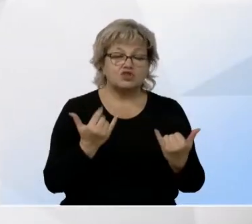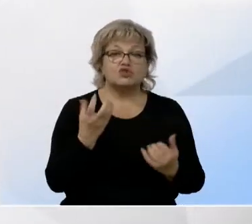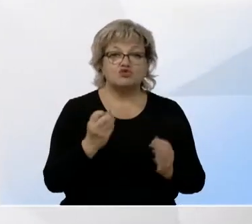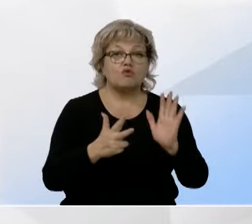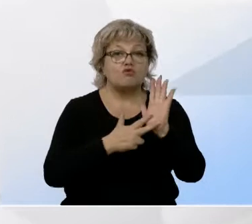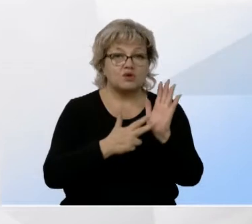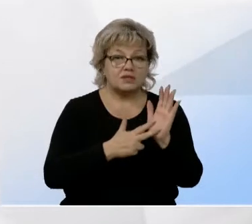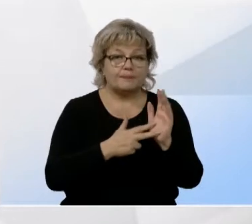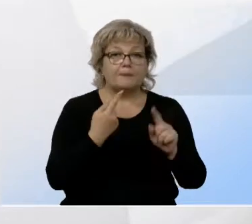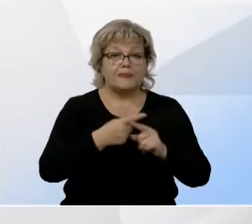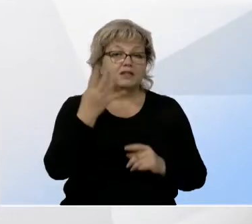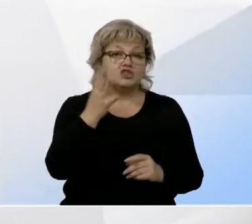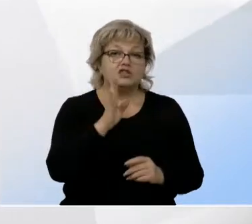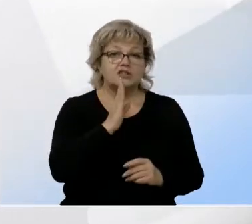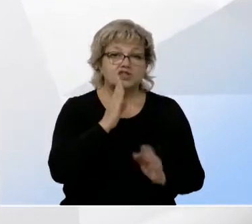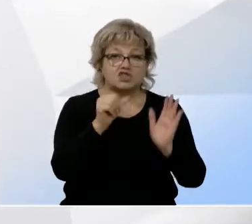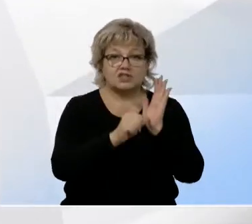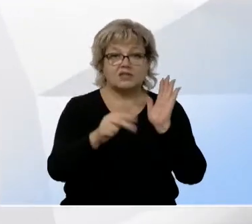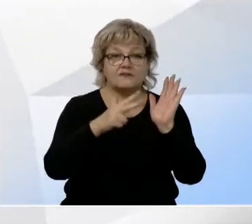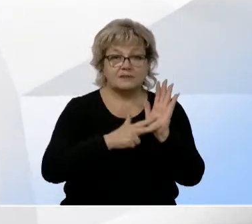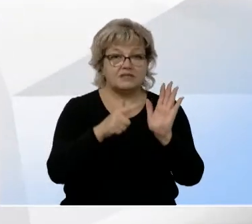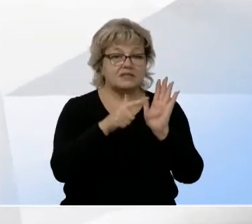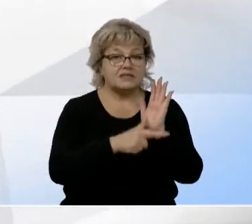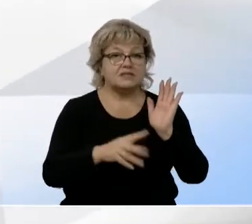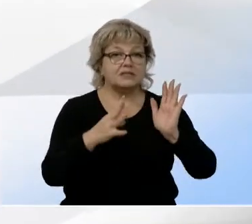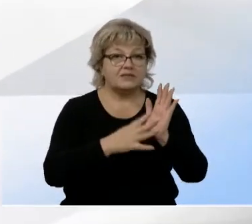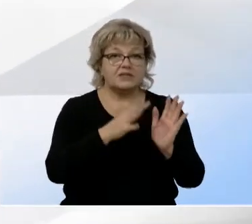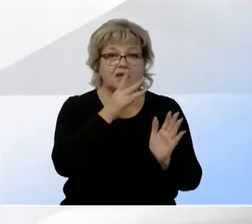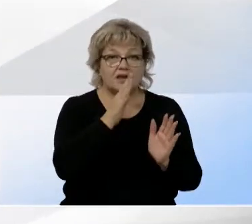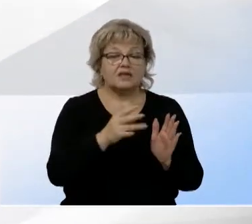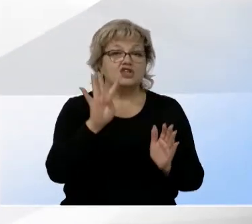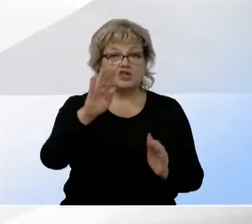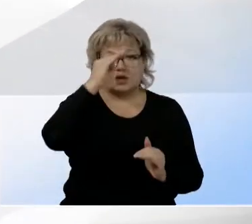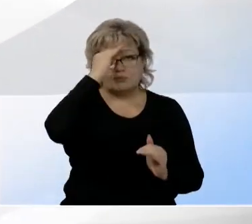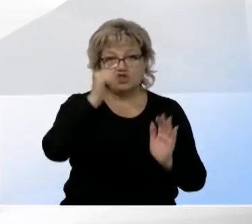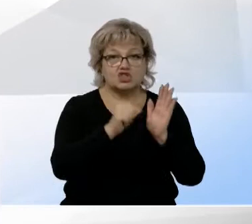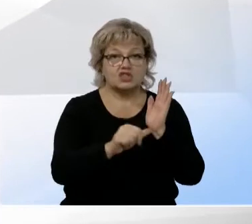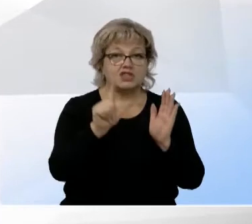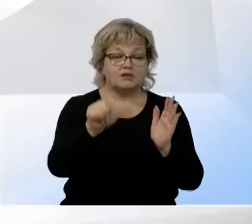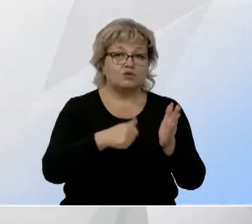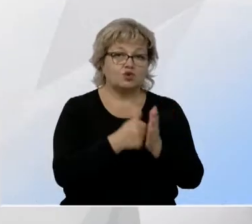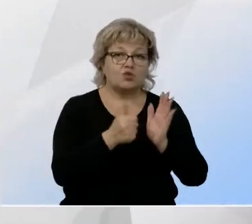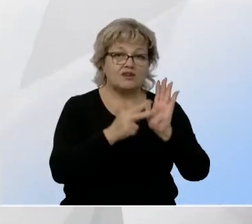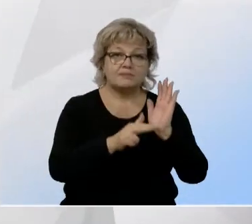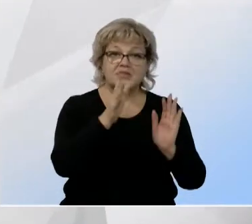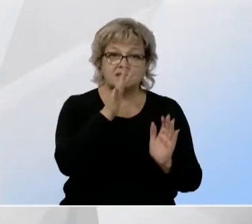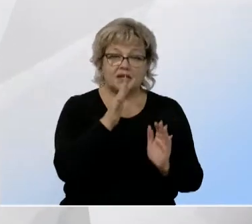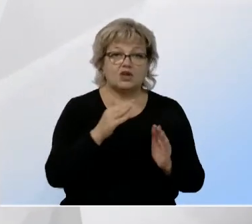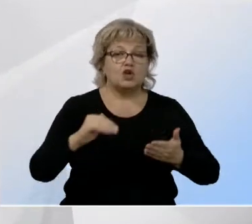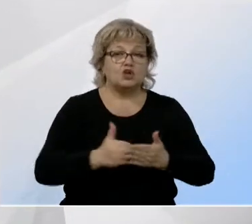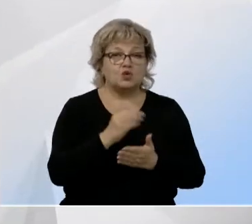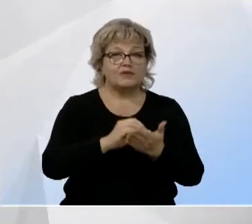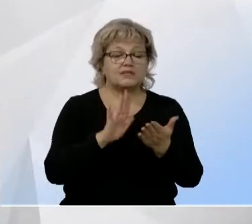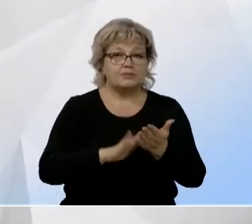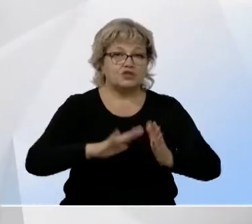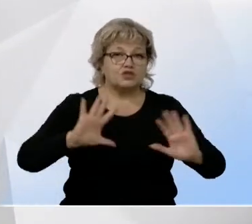еще 8. Это 4 женщины от 68 до 79 лет и четверо мужчин от 62 до 80. Новых